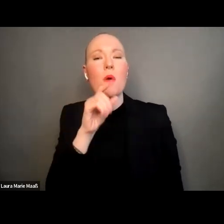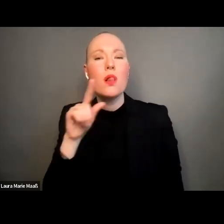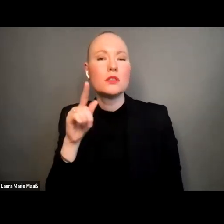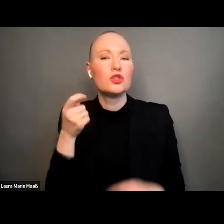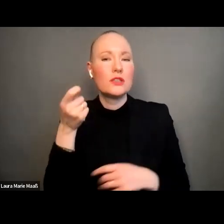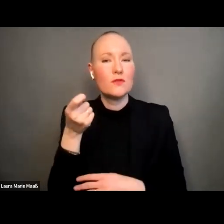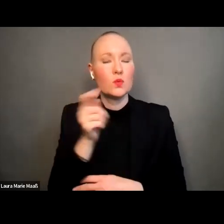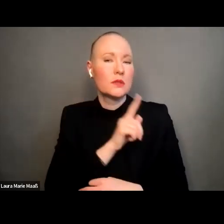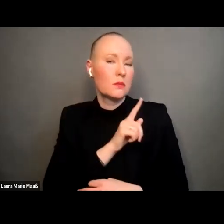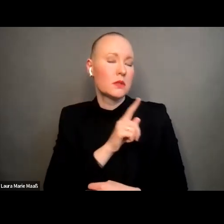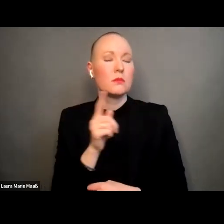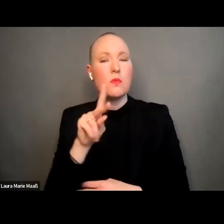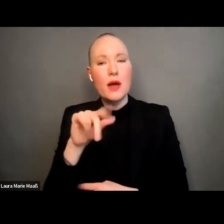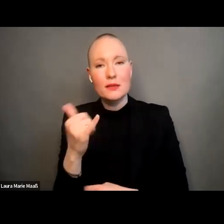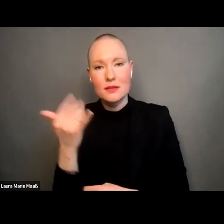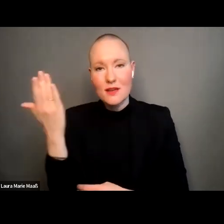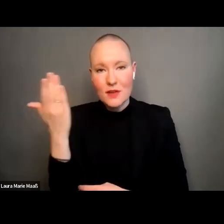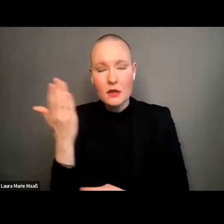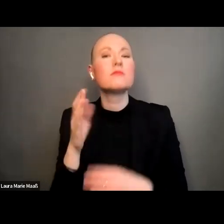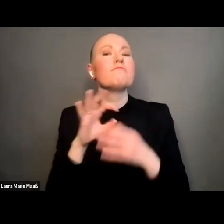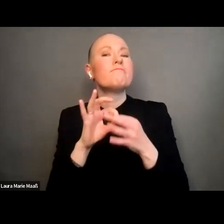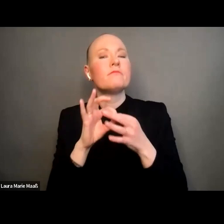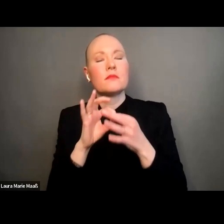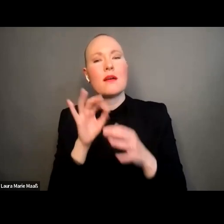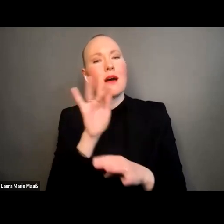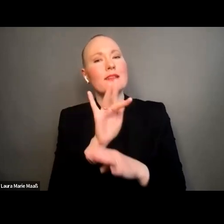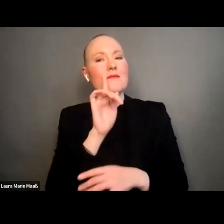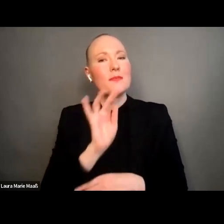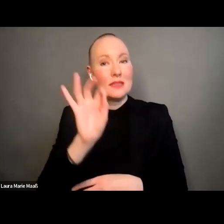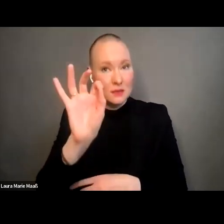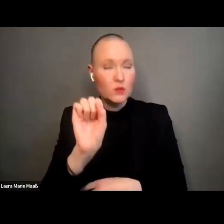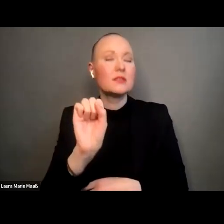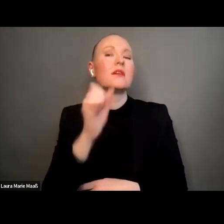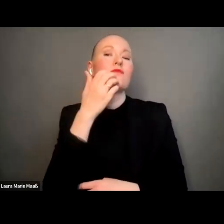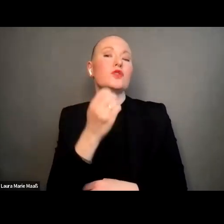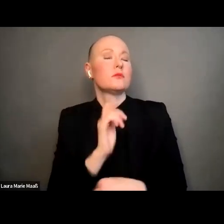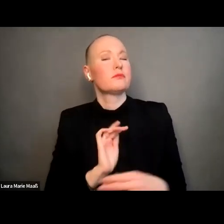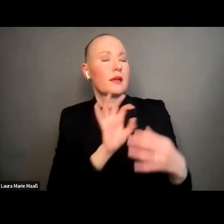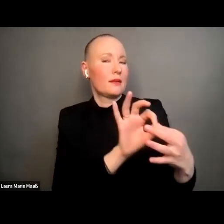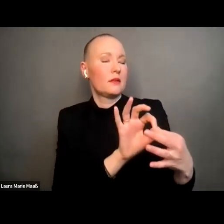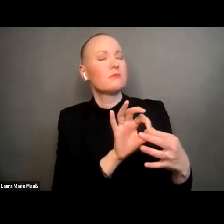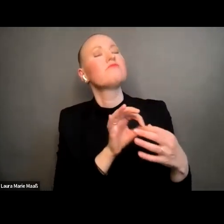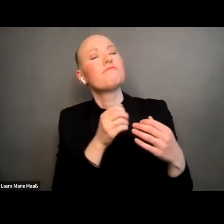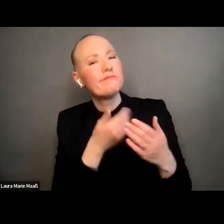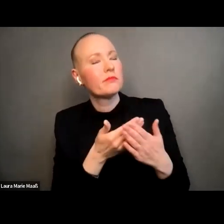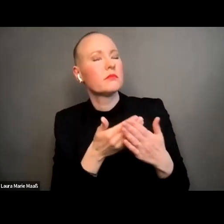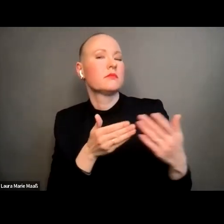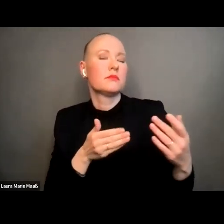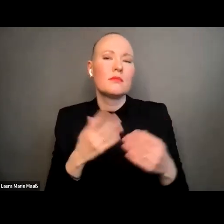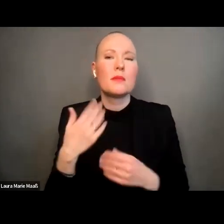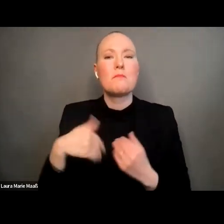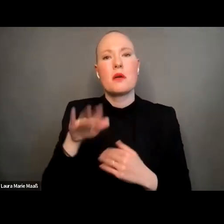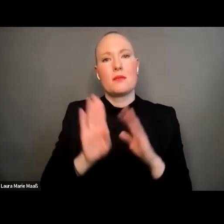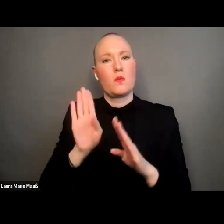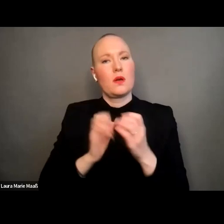verbund projekt antifeminismus begegnen demokratie stärken im verbund mit der amadeo antonio